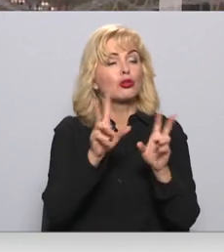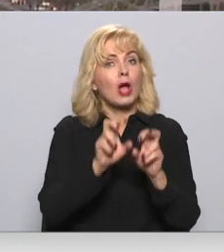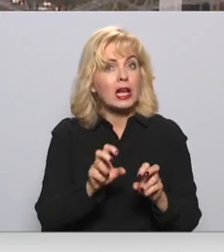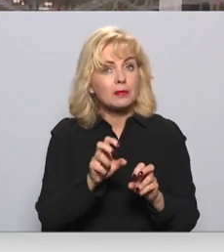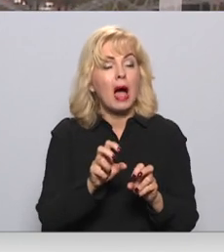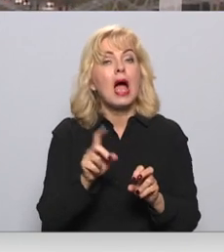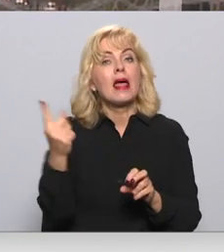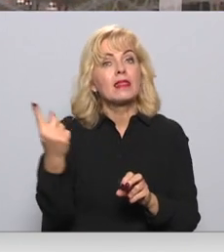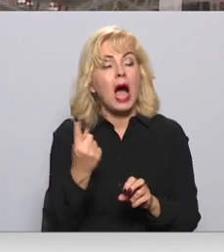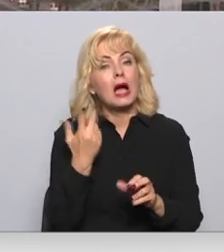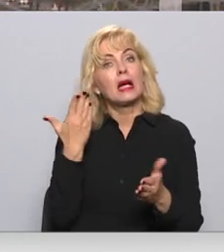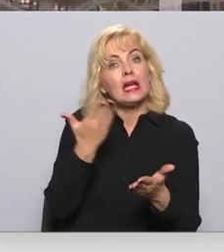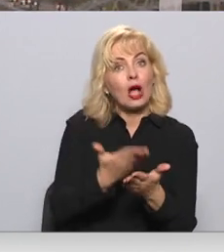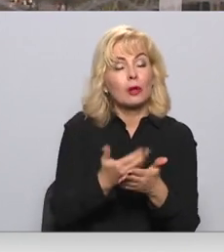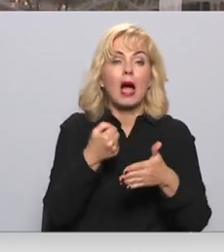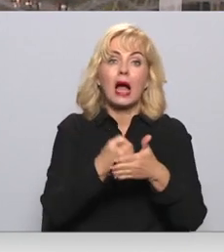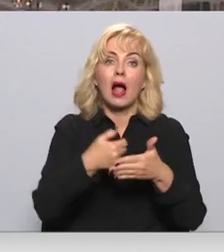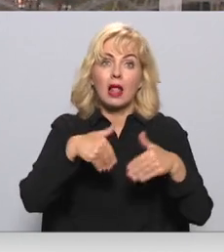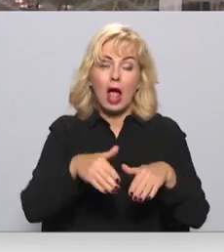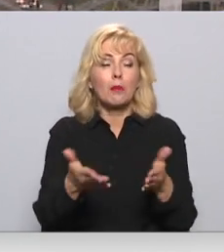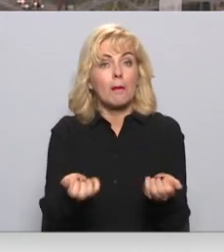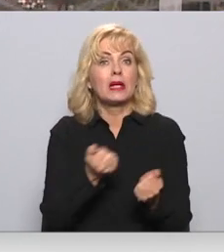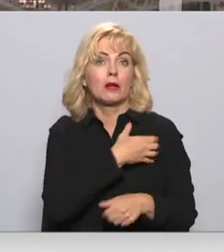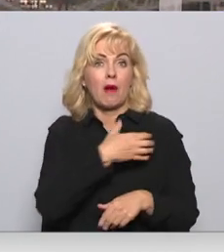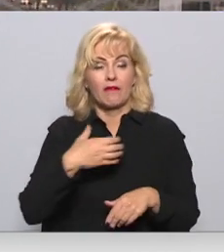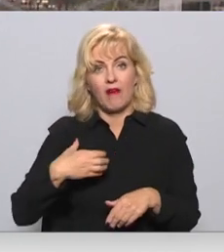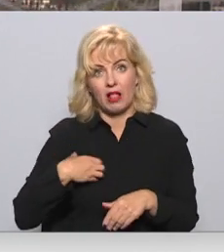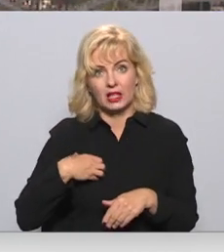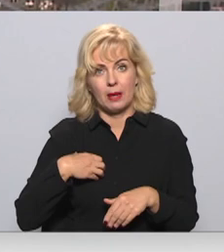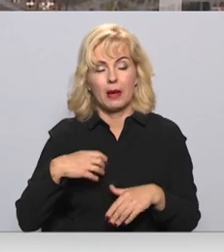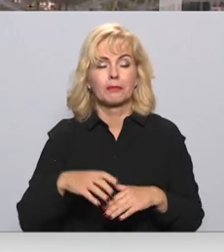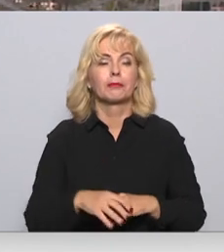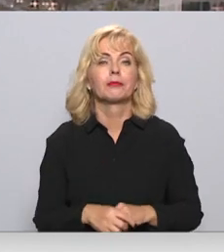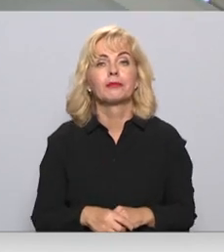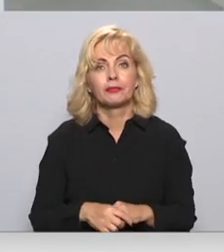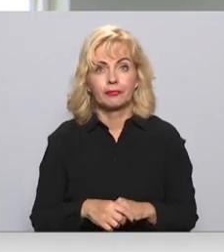saviem ieteikumiem, tomēr gala lēmumu mums pieņem valdība. Turpina Madara Līcīte.